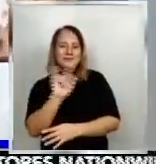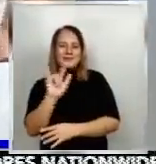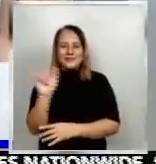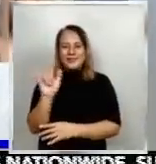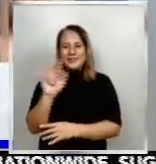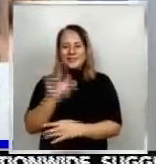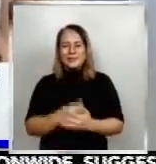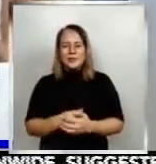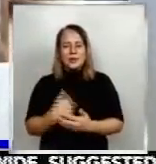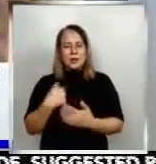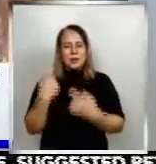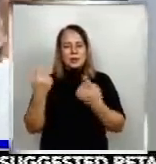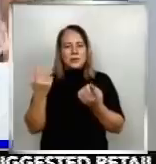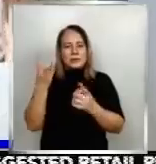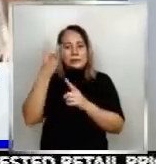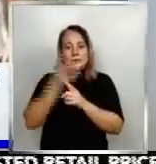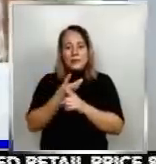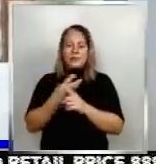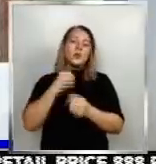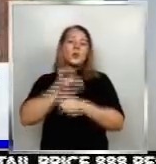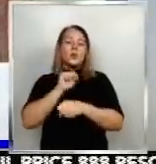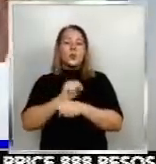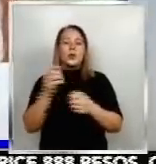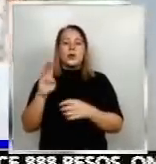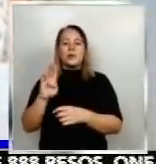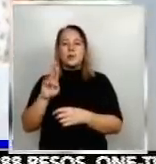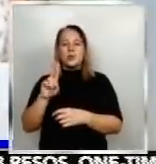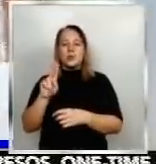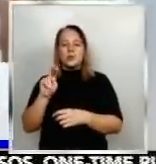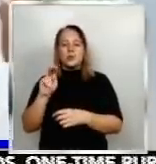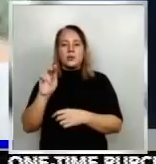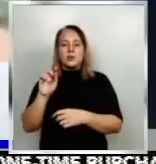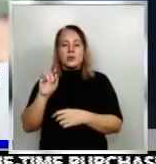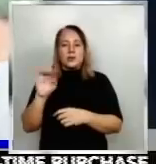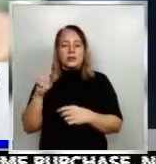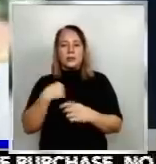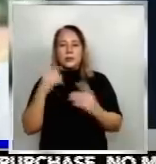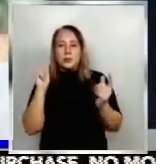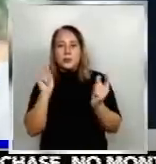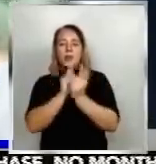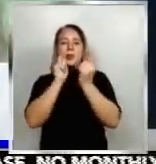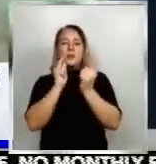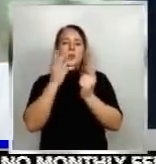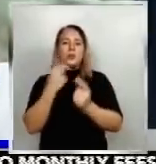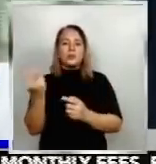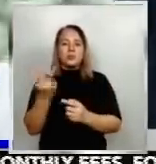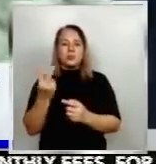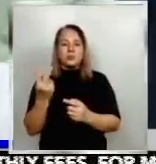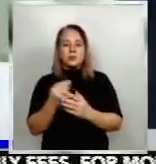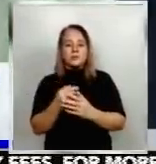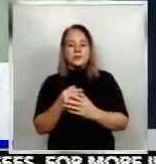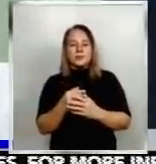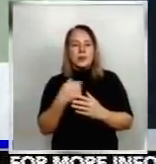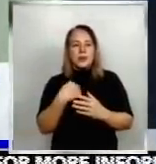Bakaraan ang anim na buwan ng pagtatrabaho sa Brunei, nakita rin ang malapitan ni Alvin Ginhawa, ang dalawa niyang anak. Pero hanggang sa labas